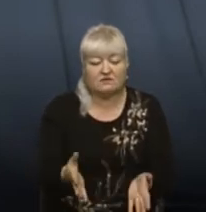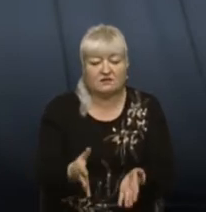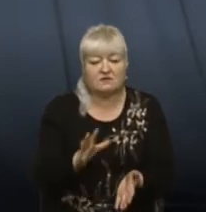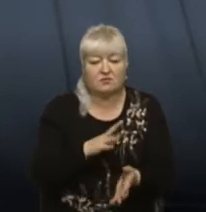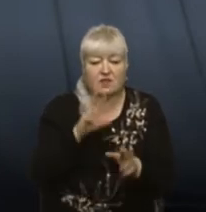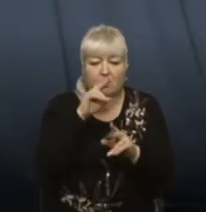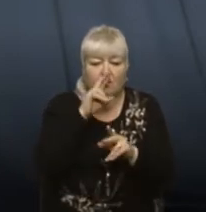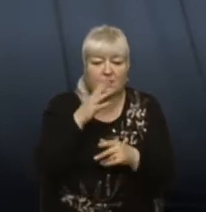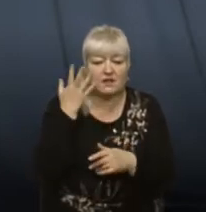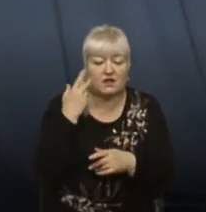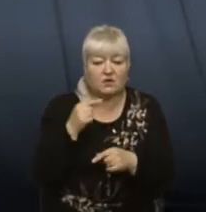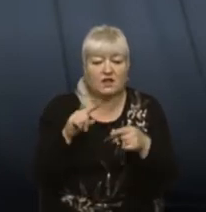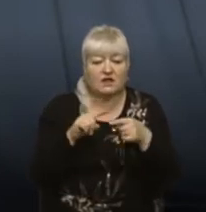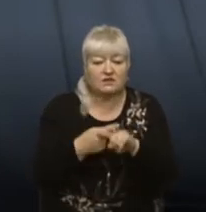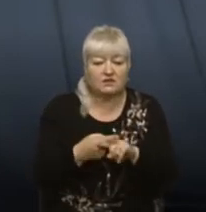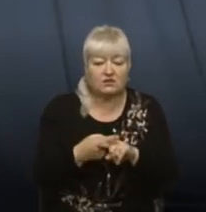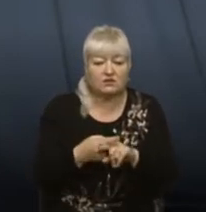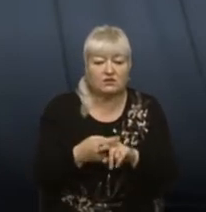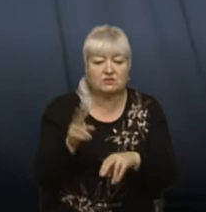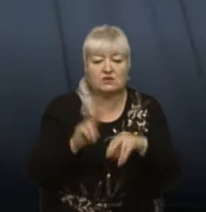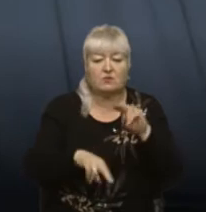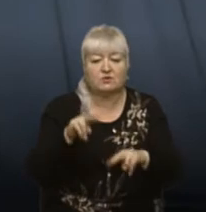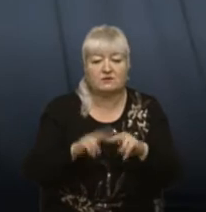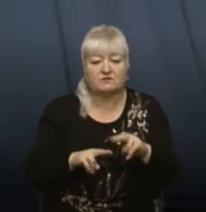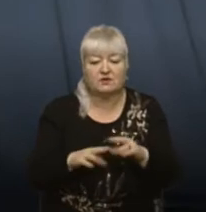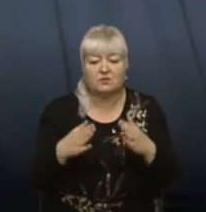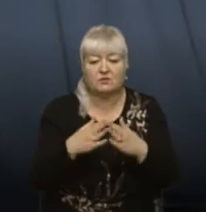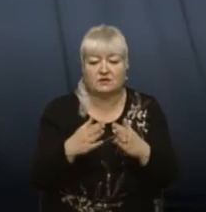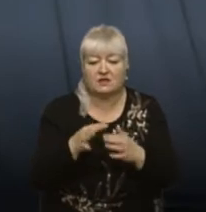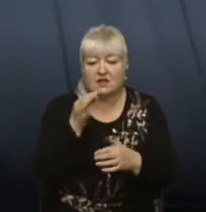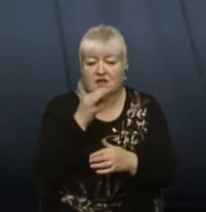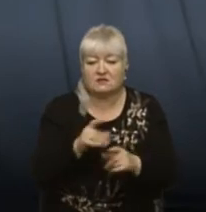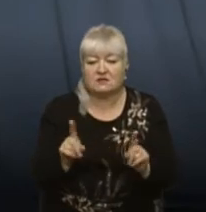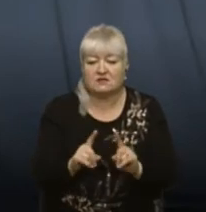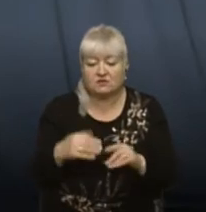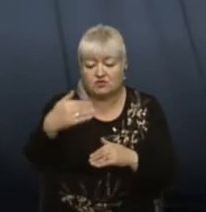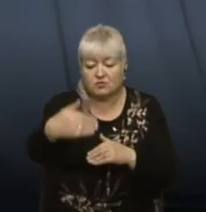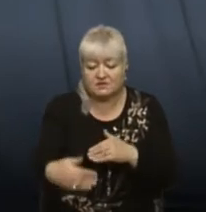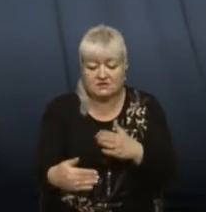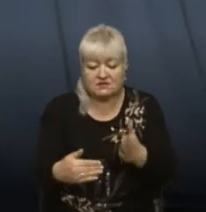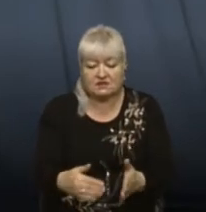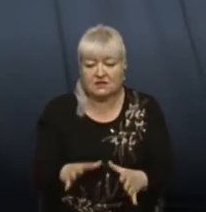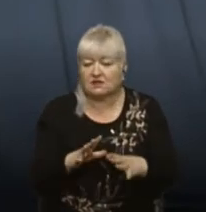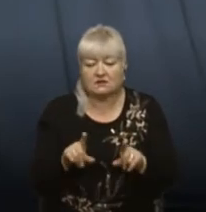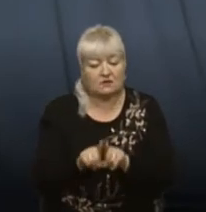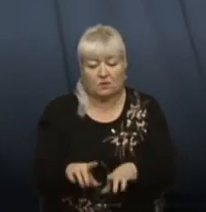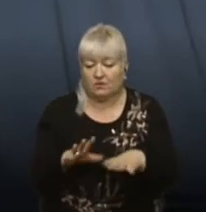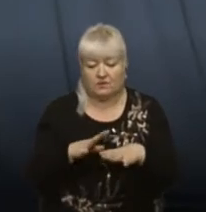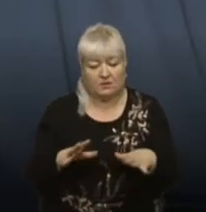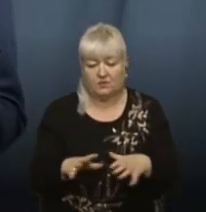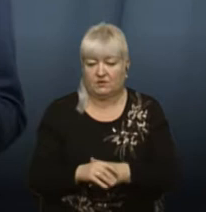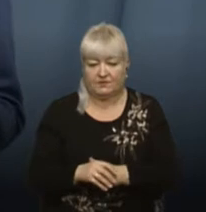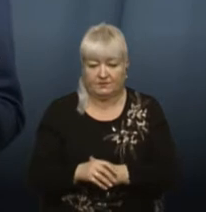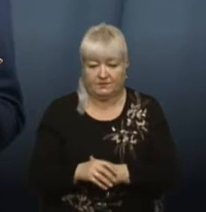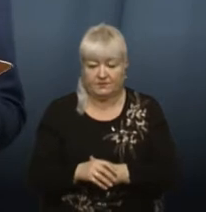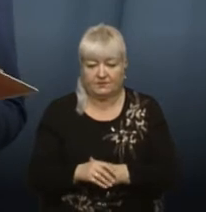помилки ще при технологічній, при самій будівлі. Сказати, щоб якоїсь стіни не було, яка би причинила обвал, такого не було. Власне,